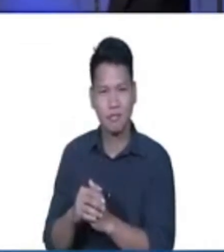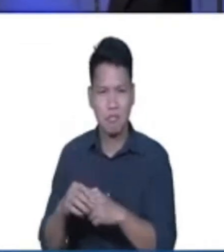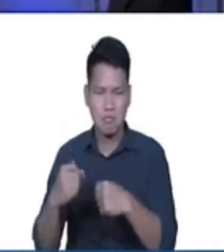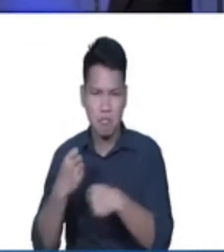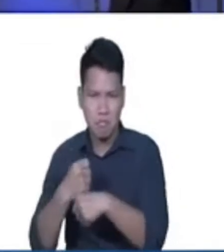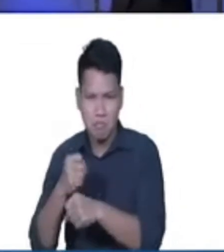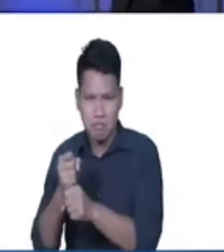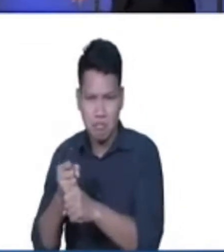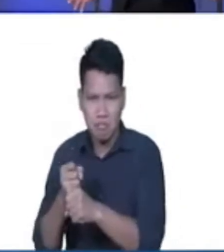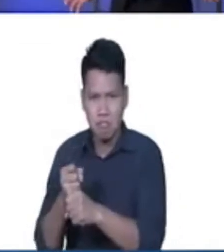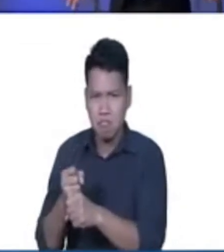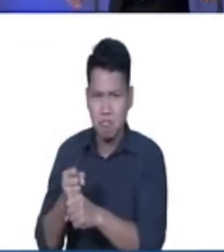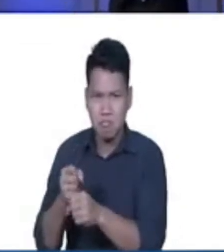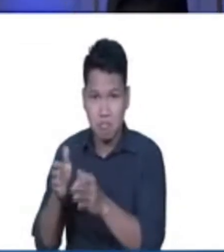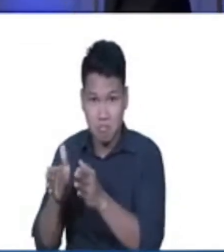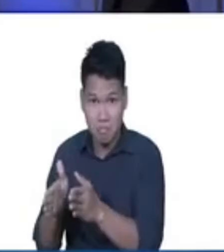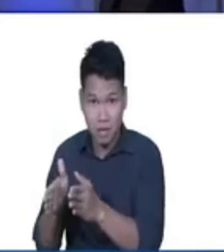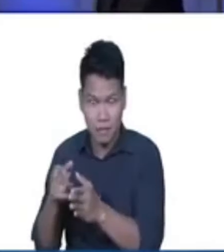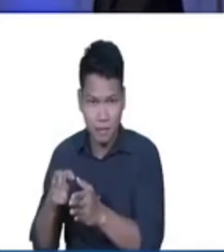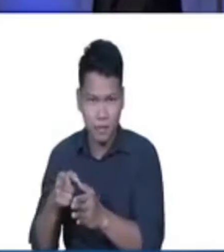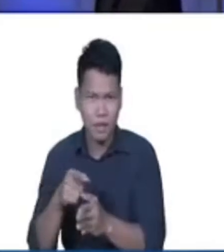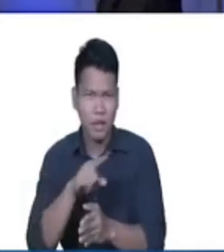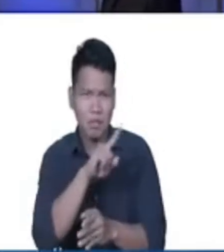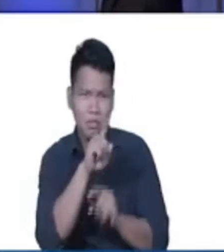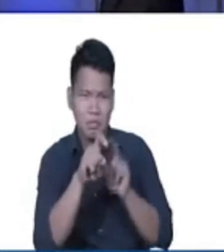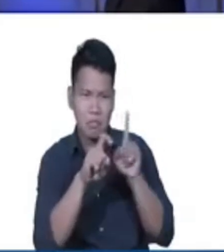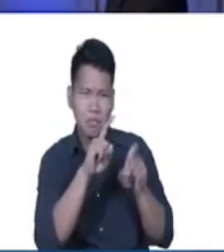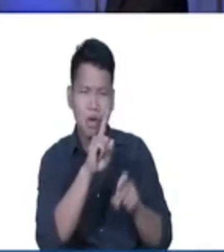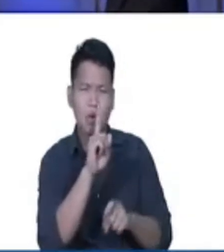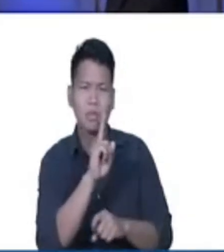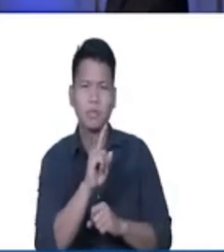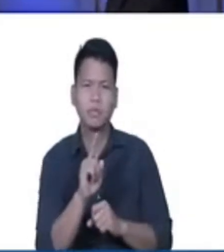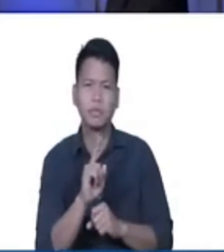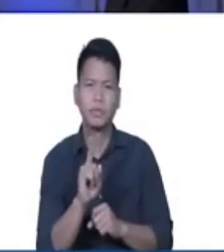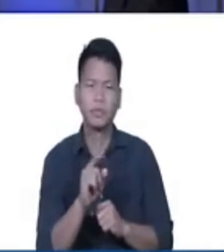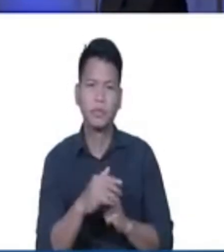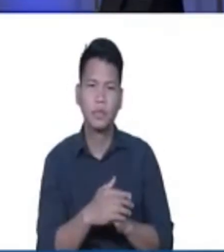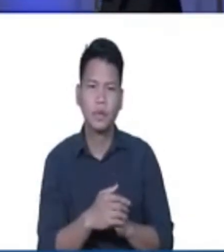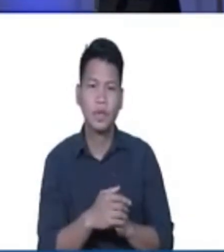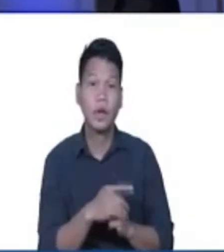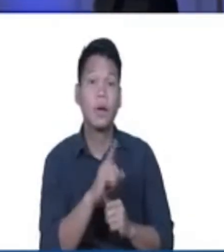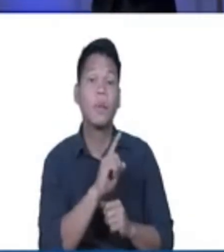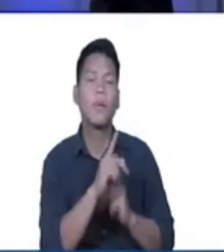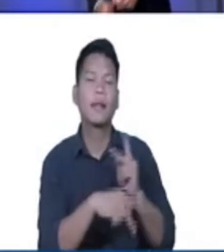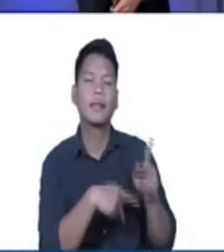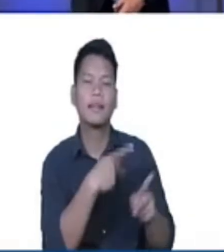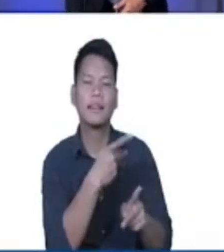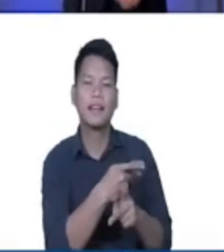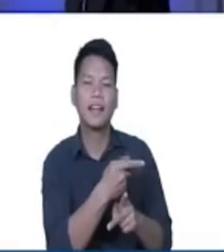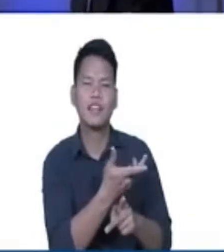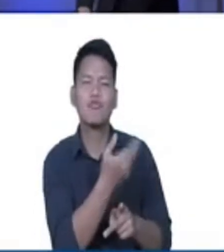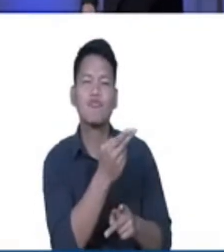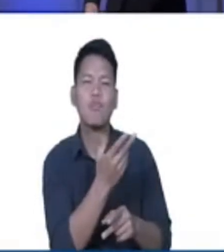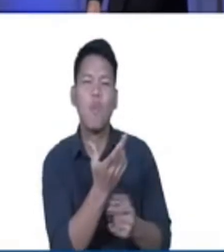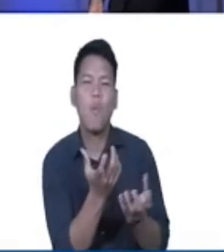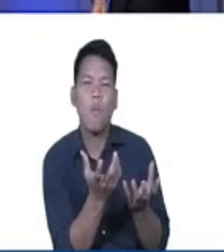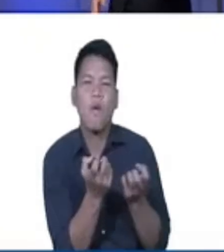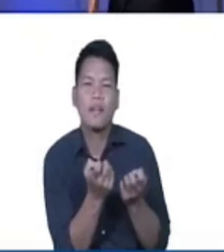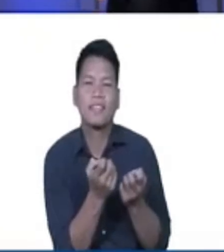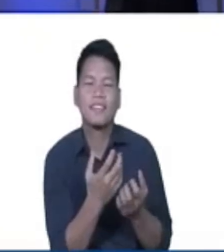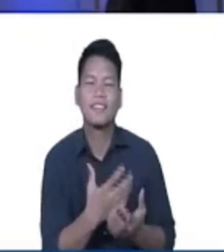nagtanong kay Ronald at ang kanyang wika ay ganito, Anong klaseng sapatos ang gusto mo?